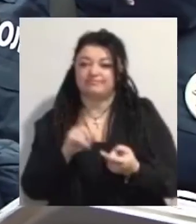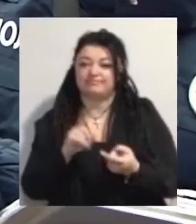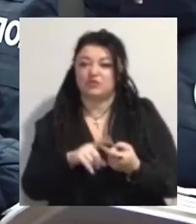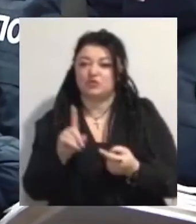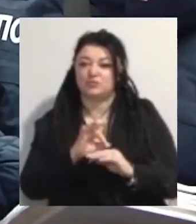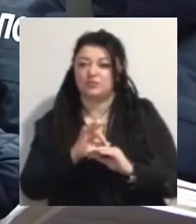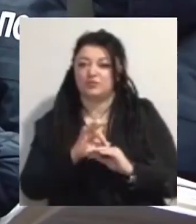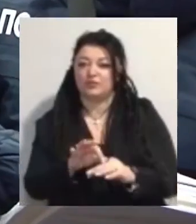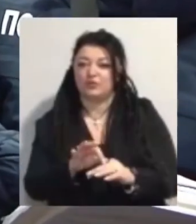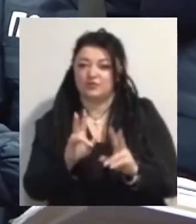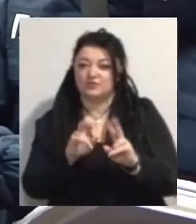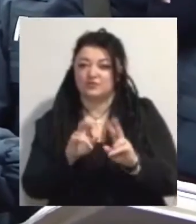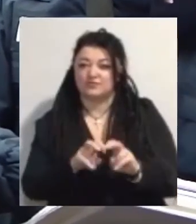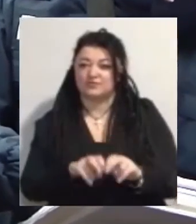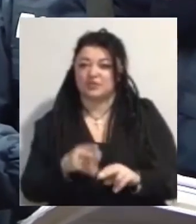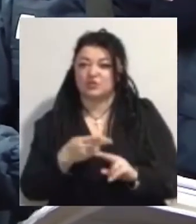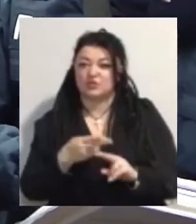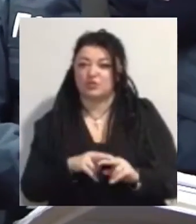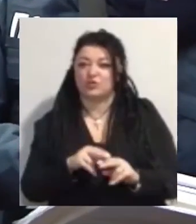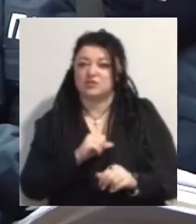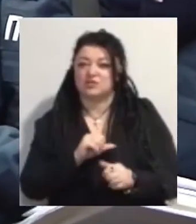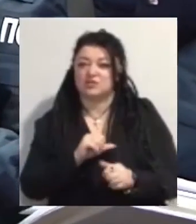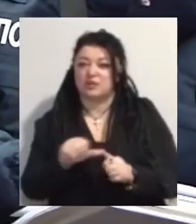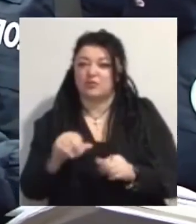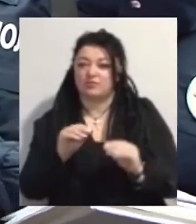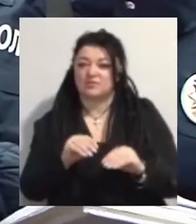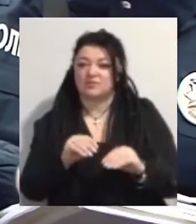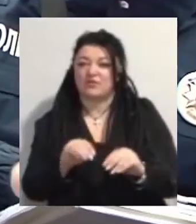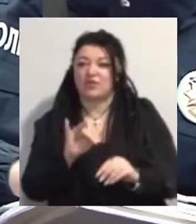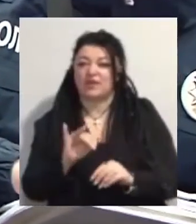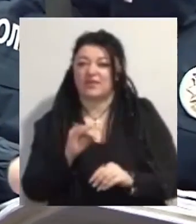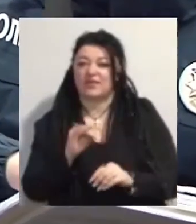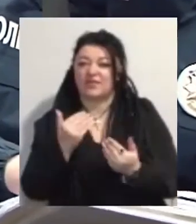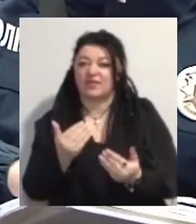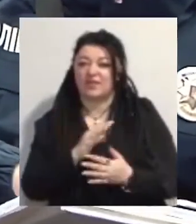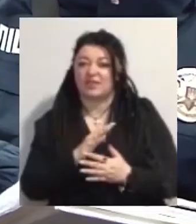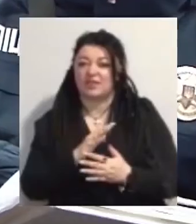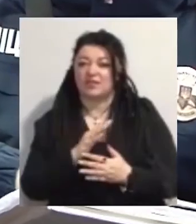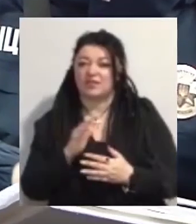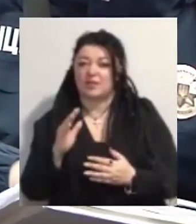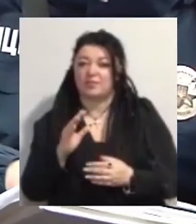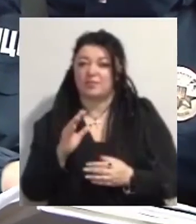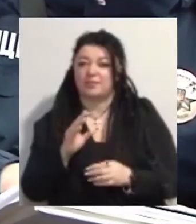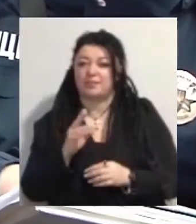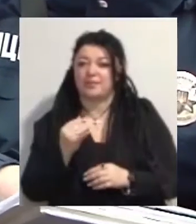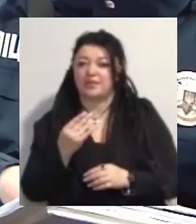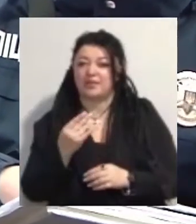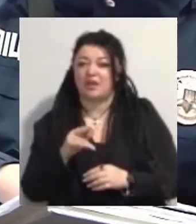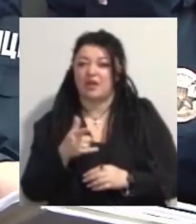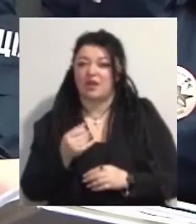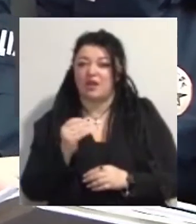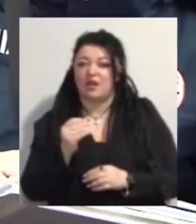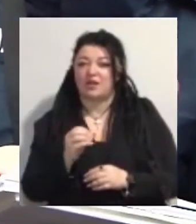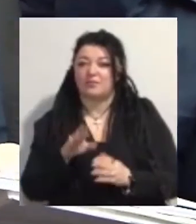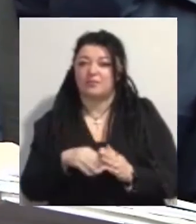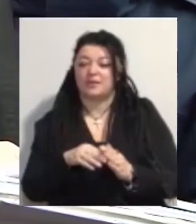цього самосєву. І він не підлягає під планову